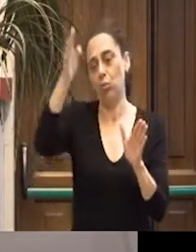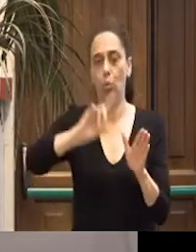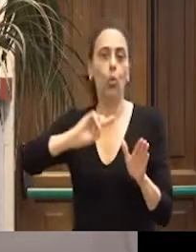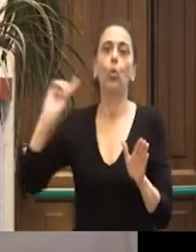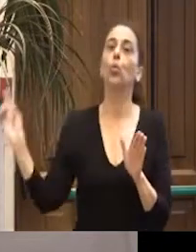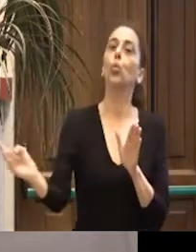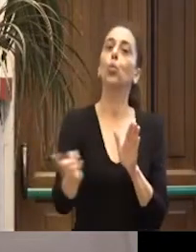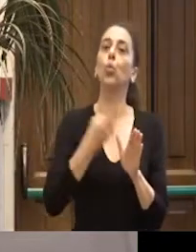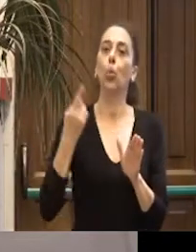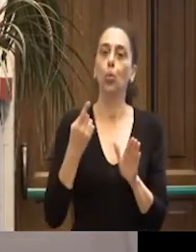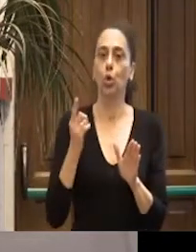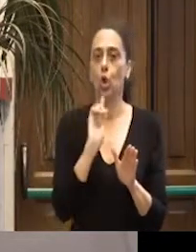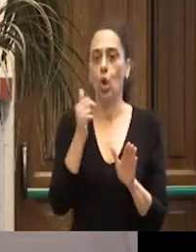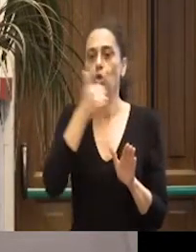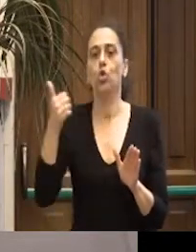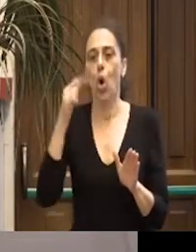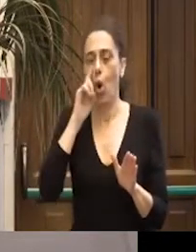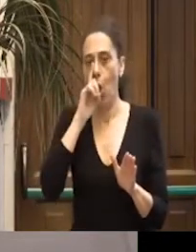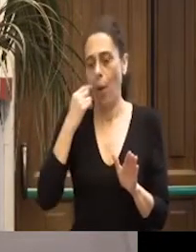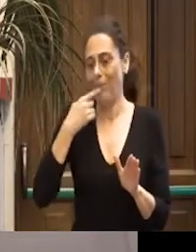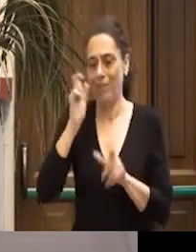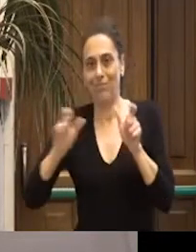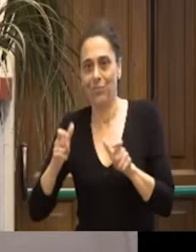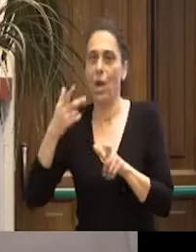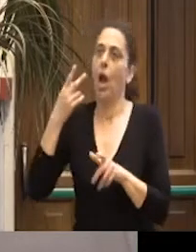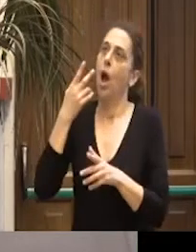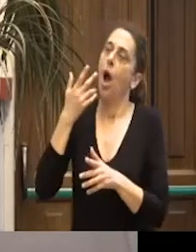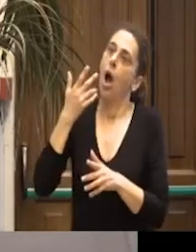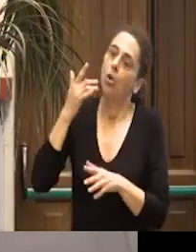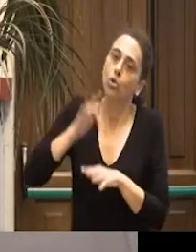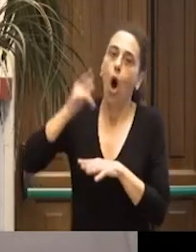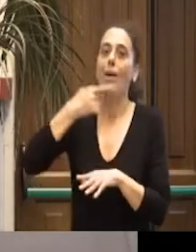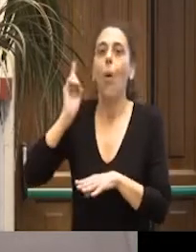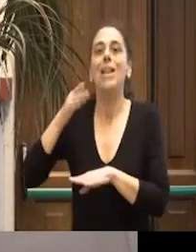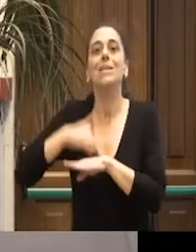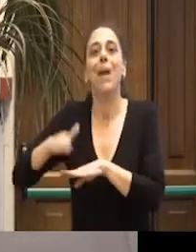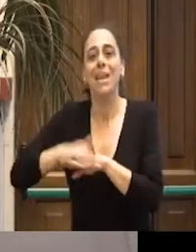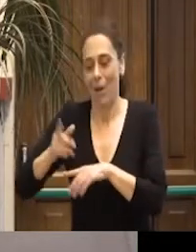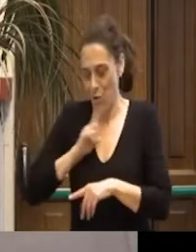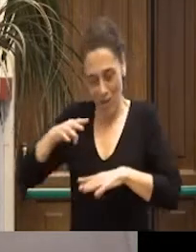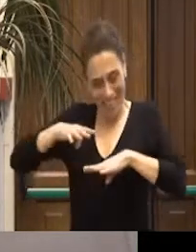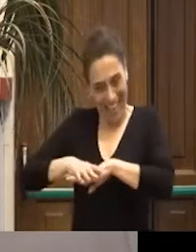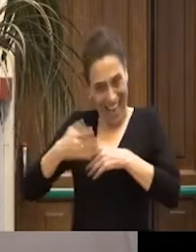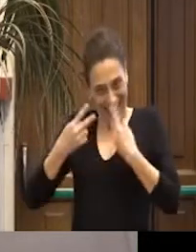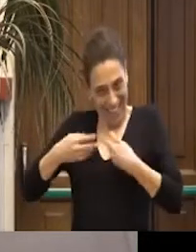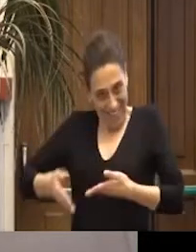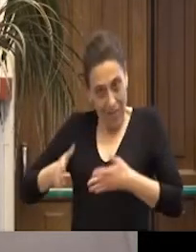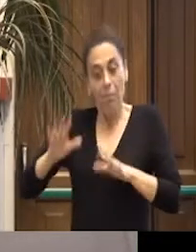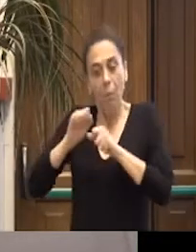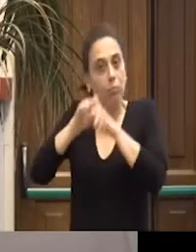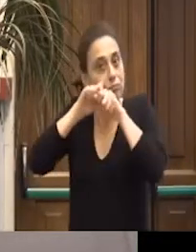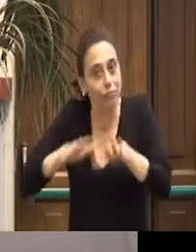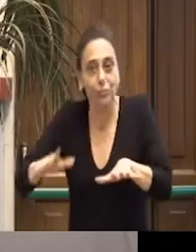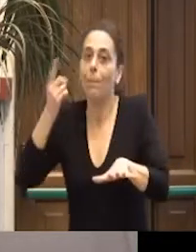soltanto i soggetti diciamo che quella sperimentazione la vivono, quindi alla nostra rete che abbiamo costruito, ma credo a tutti di avanzare dal punto di